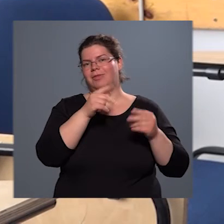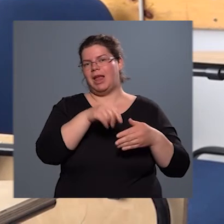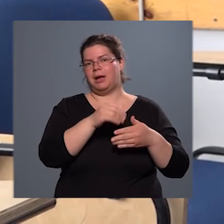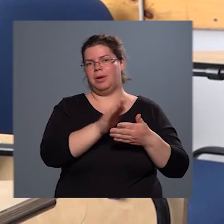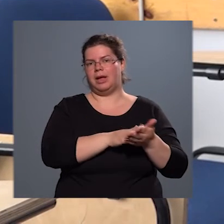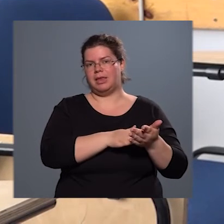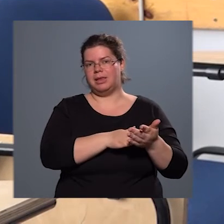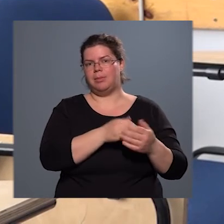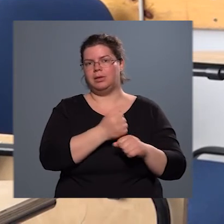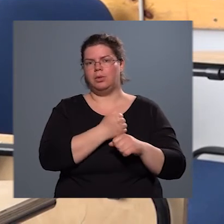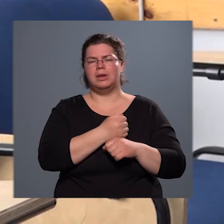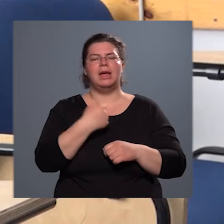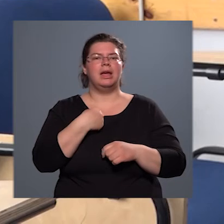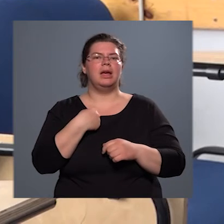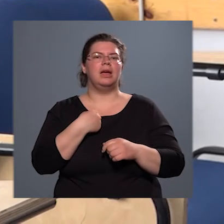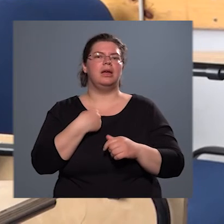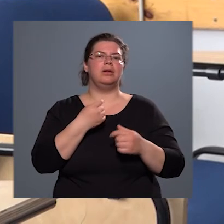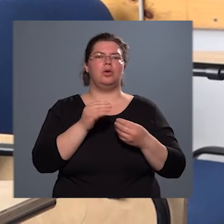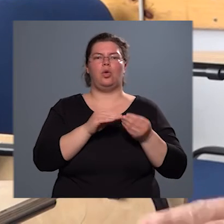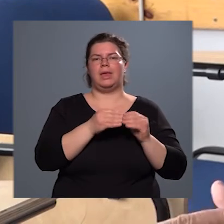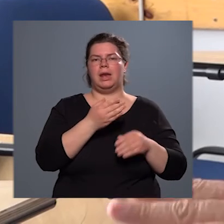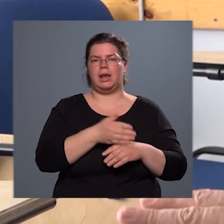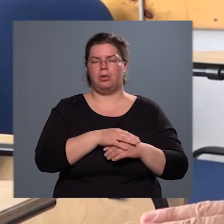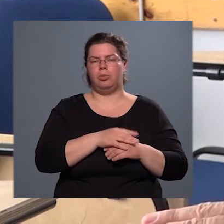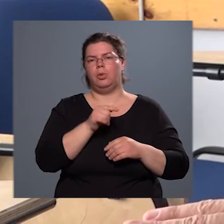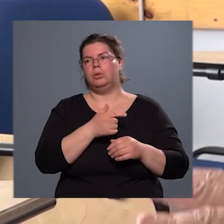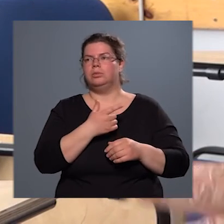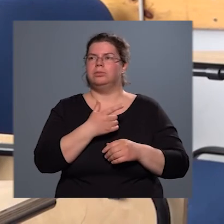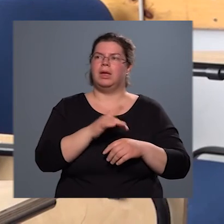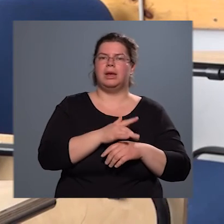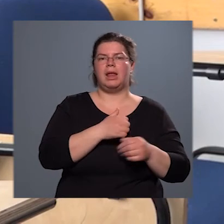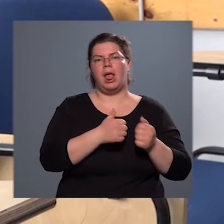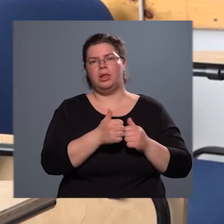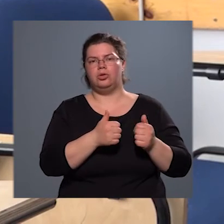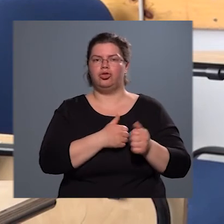közérteztem, és ott értek előnyök is, hátrányok is,